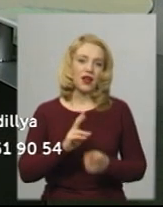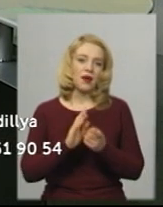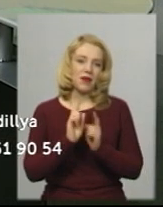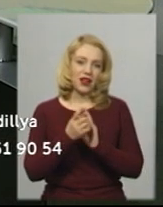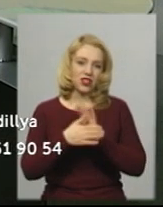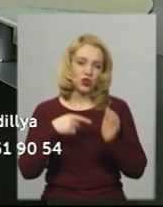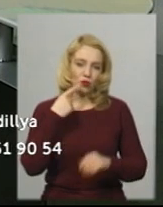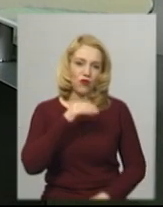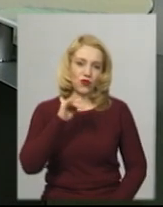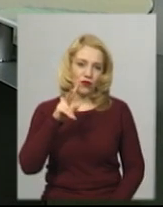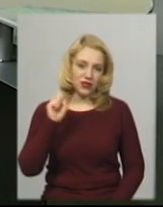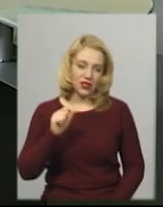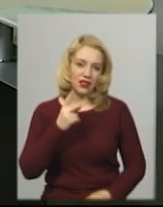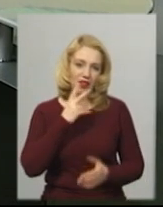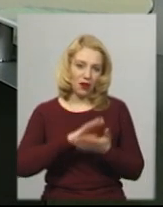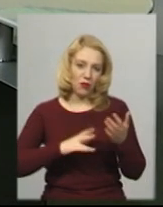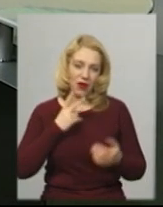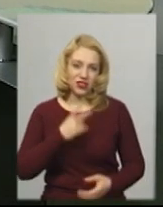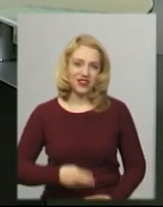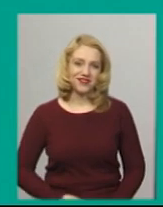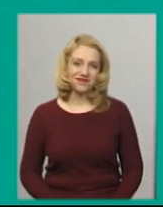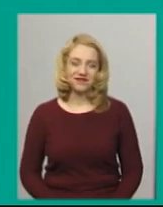перекладає Оксана Фіноска. Далі ви побачите.